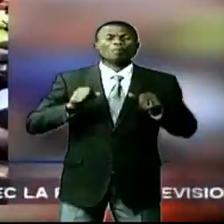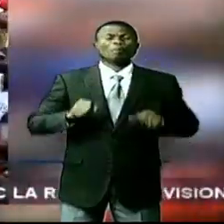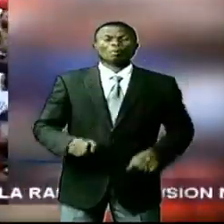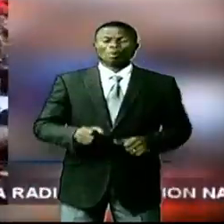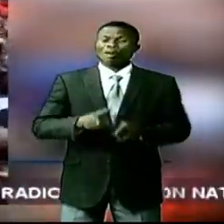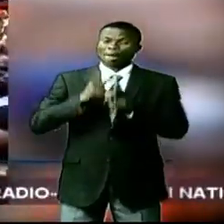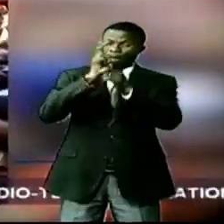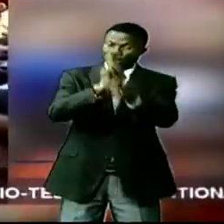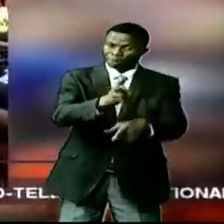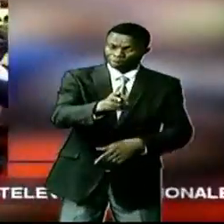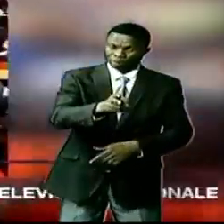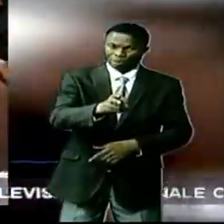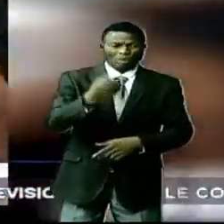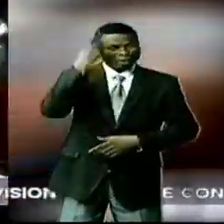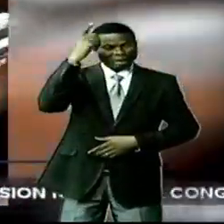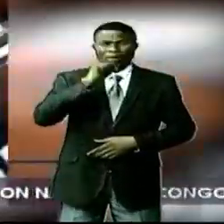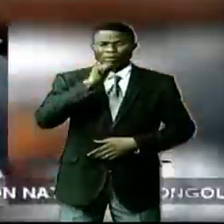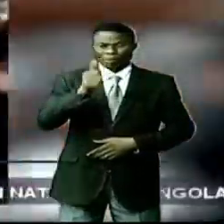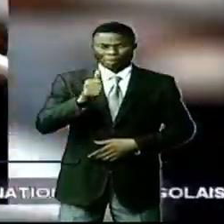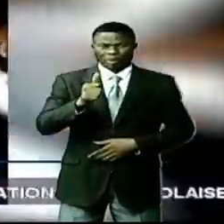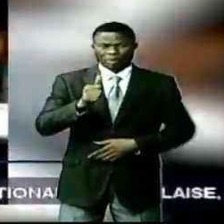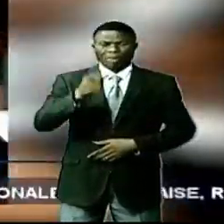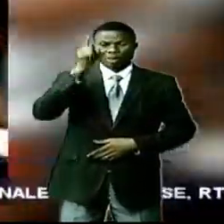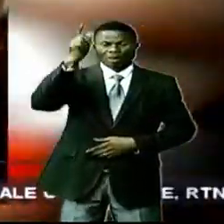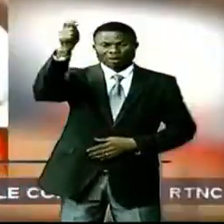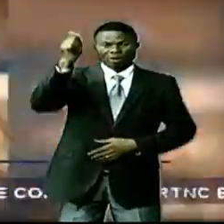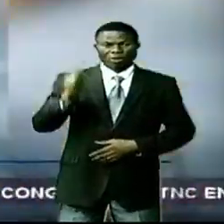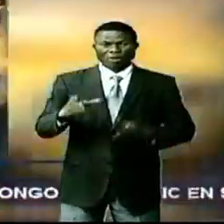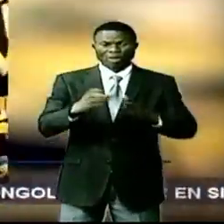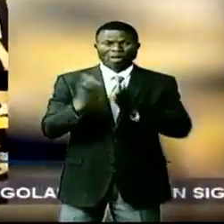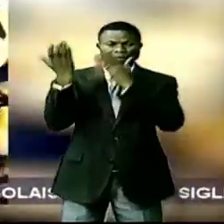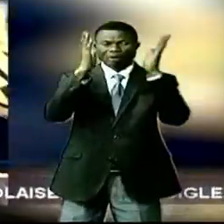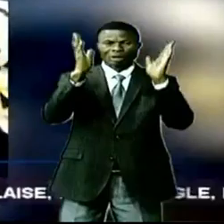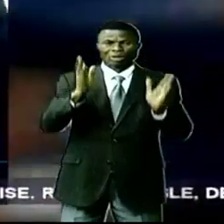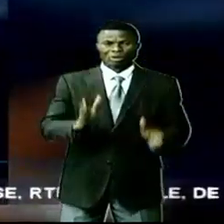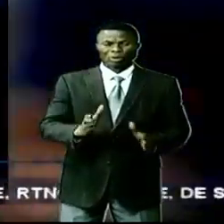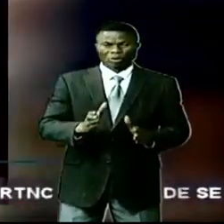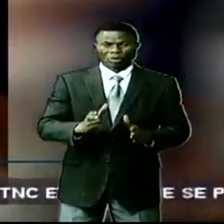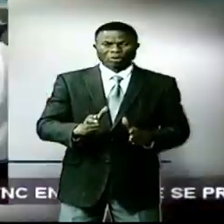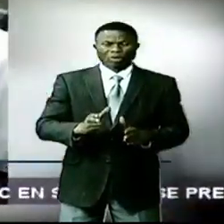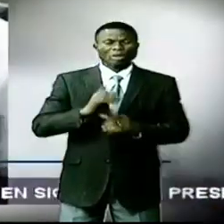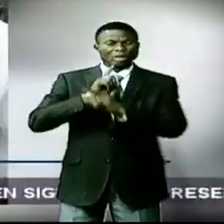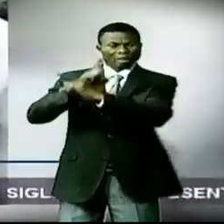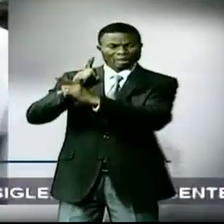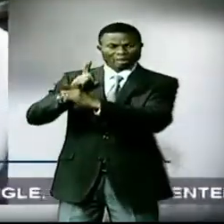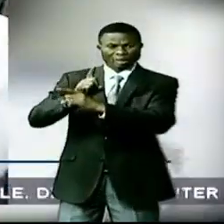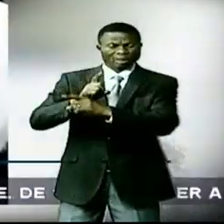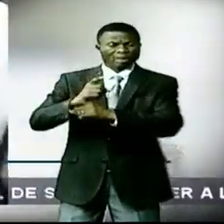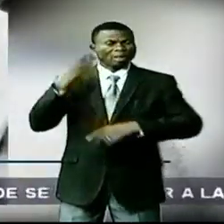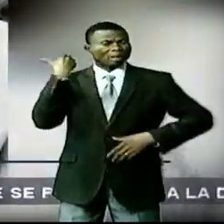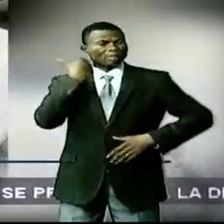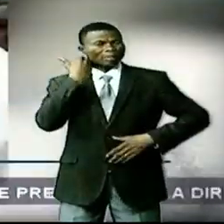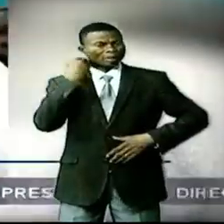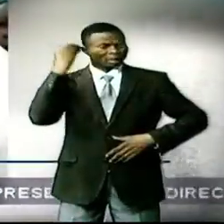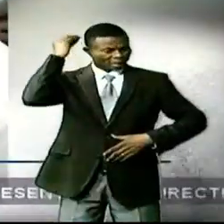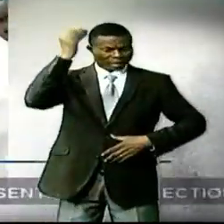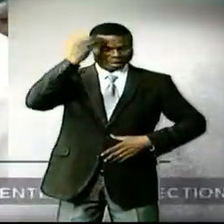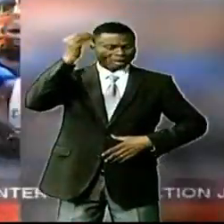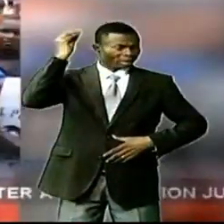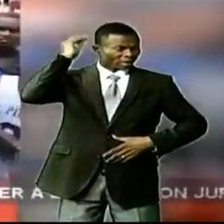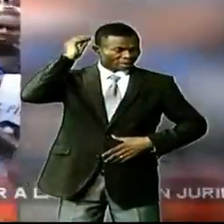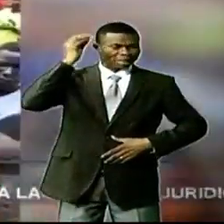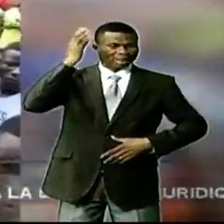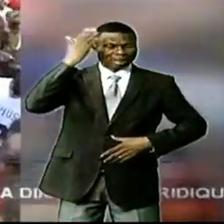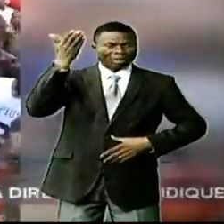les témoins, d'une incompréhension entre un militaire et un commerçant venu défendre un malade mental réputé dans la